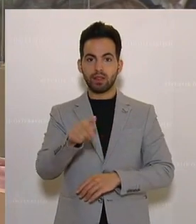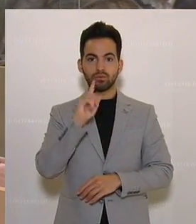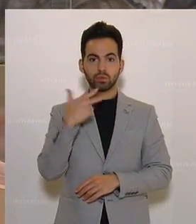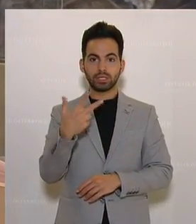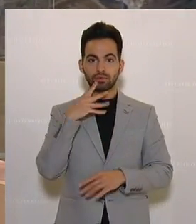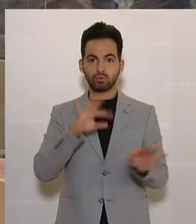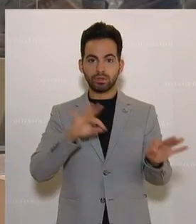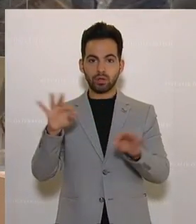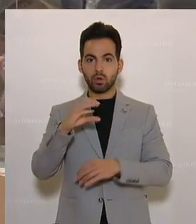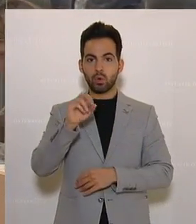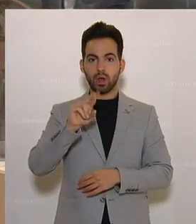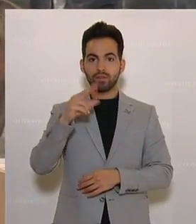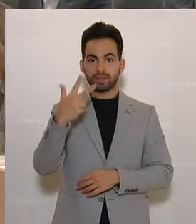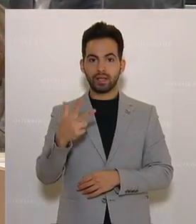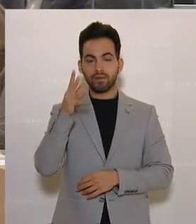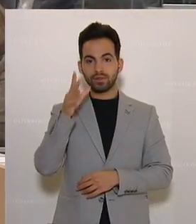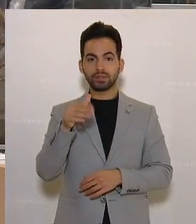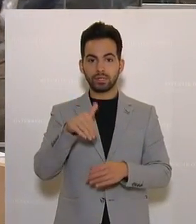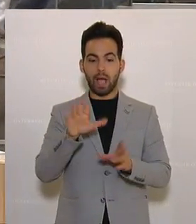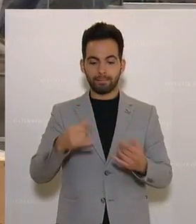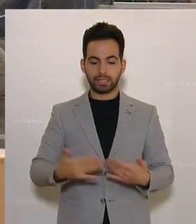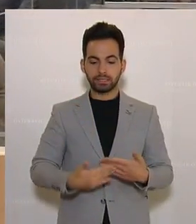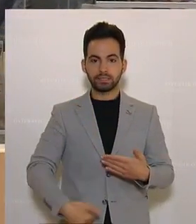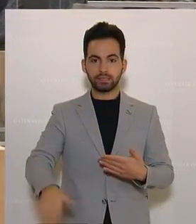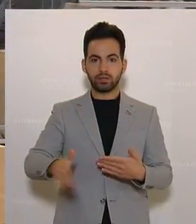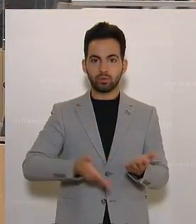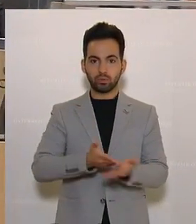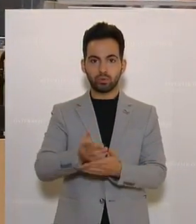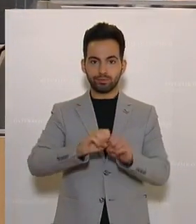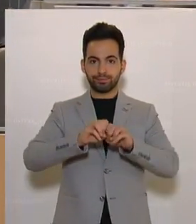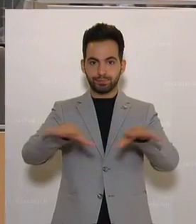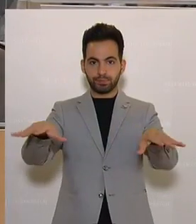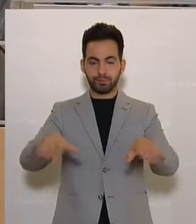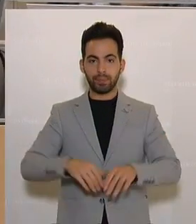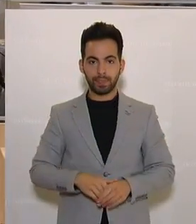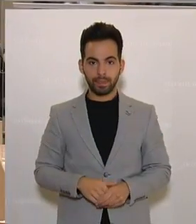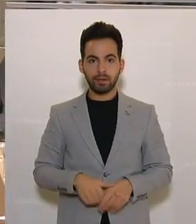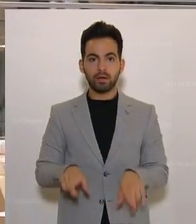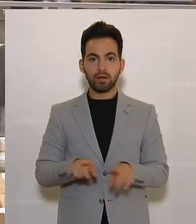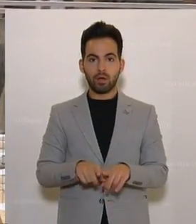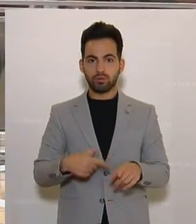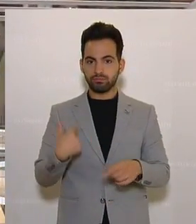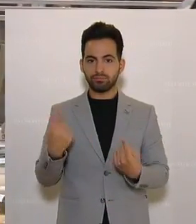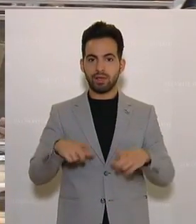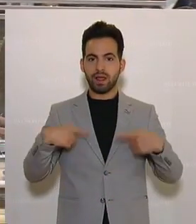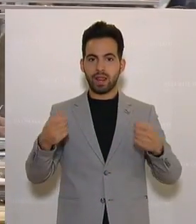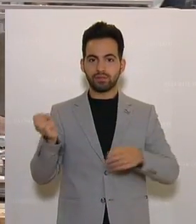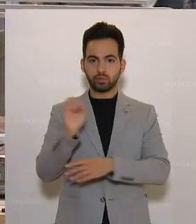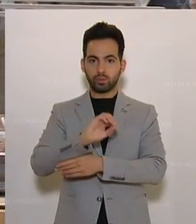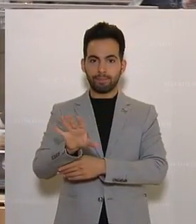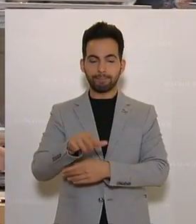zum Bundesrat geschickt, der allerdings hier keine